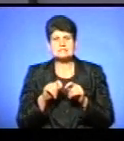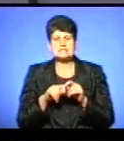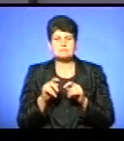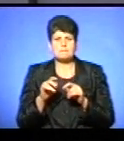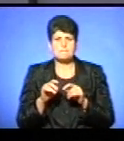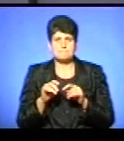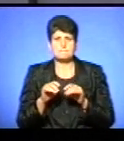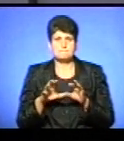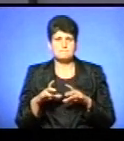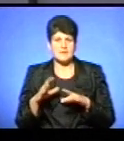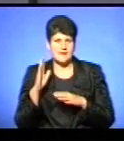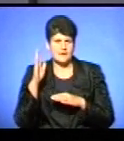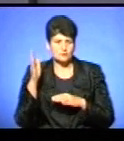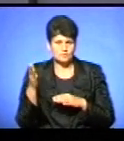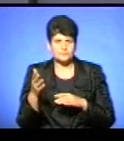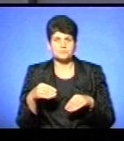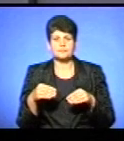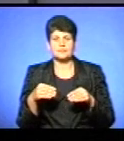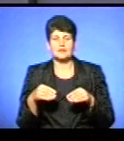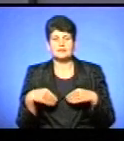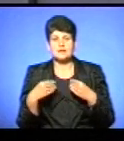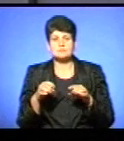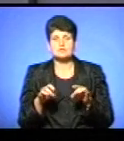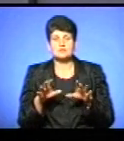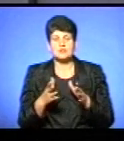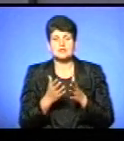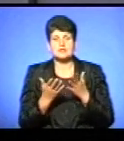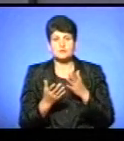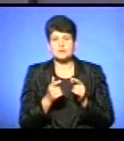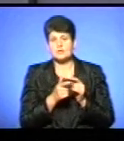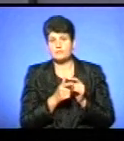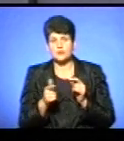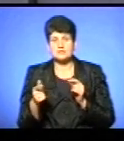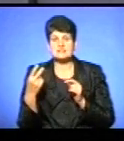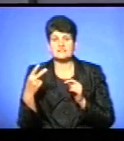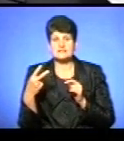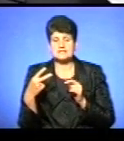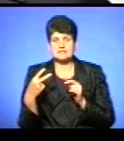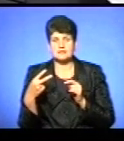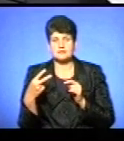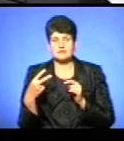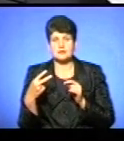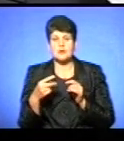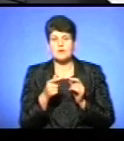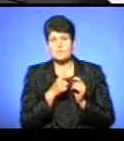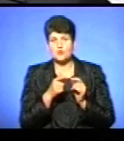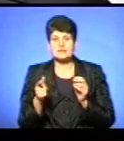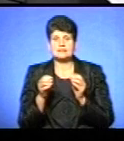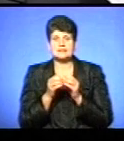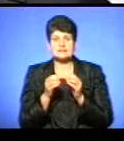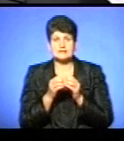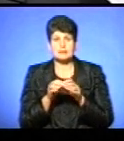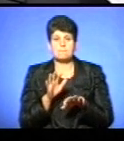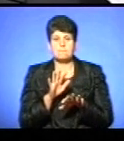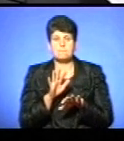забігає наперід, винесе постанову, якщо на протязі 20, на протязі, перепрошую, 10 банківських